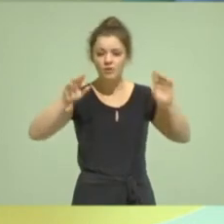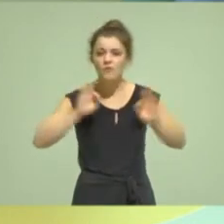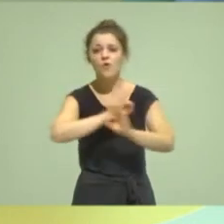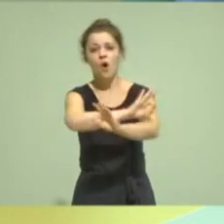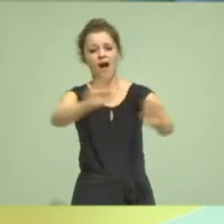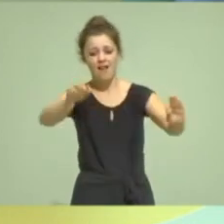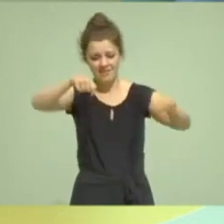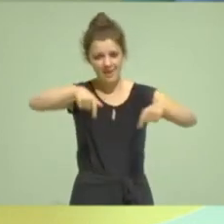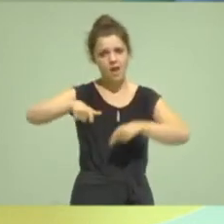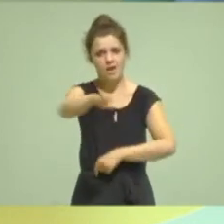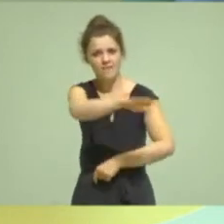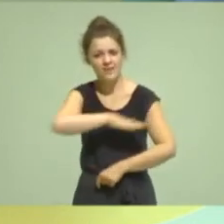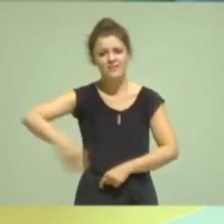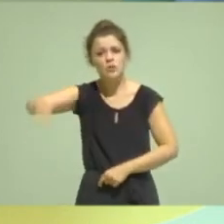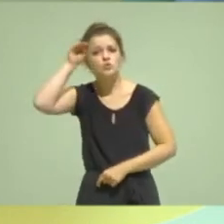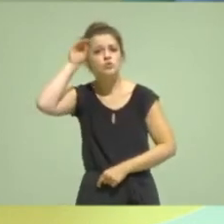Wahlen in Nordrhein-Westfalen.